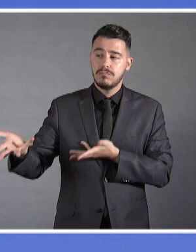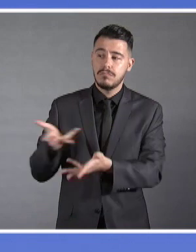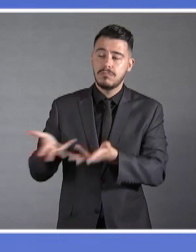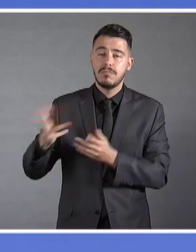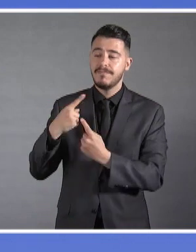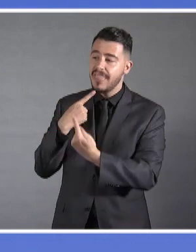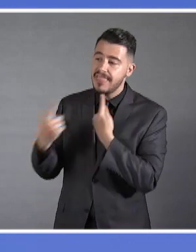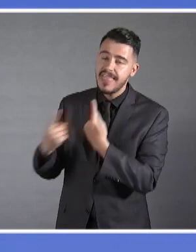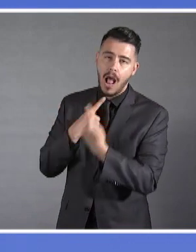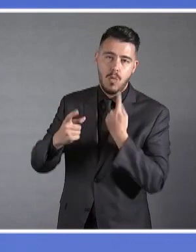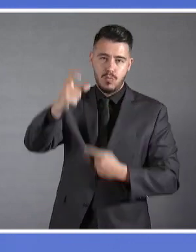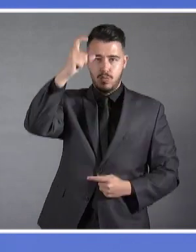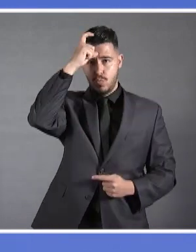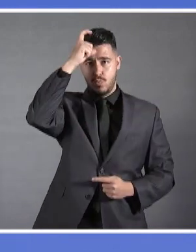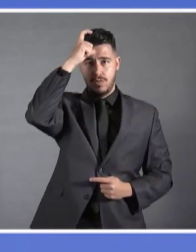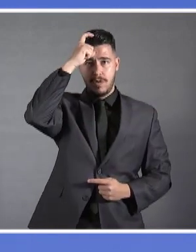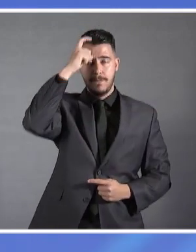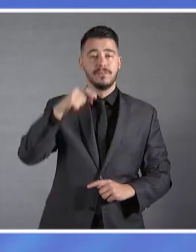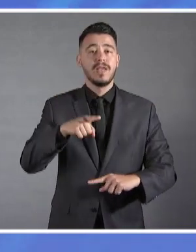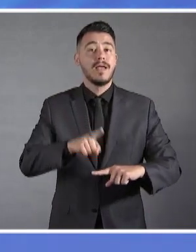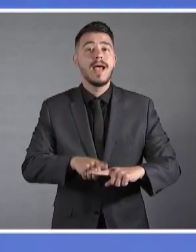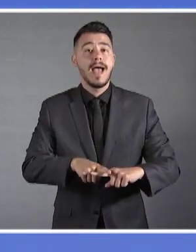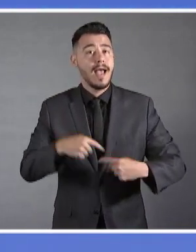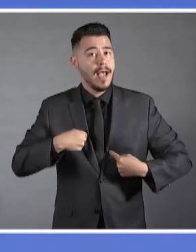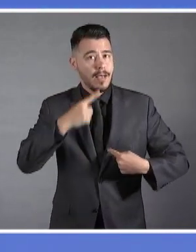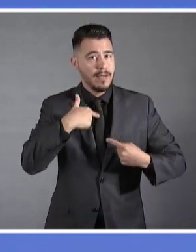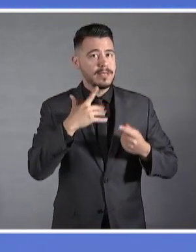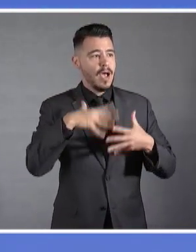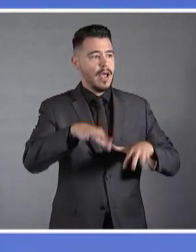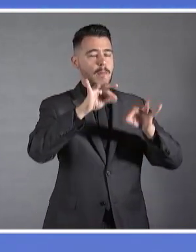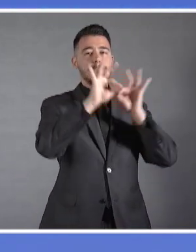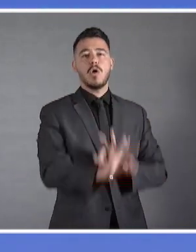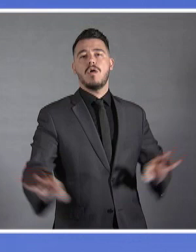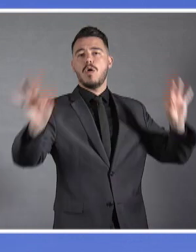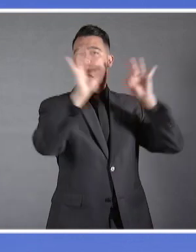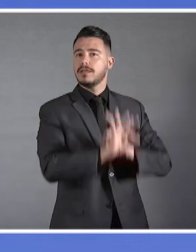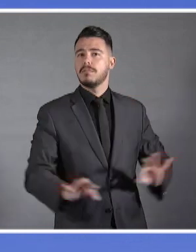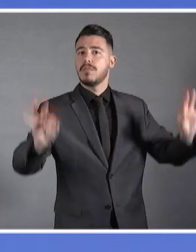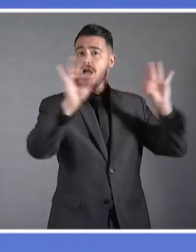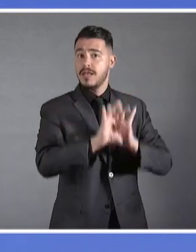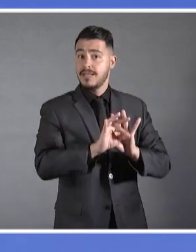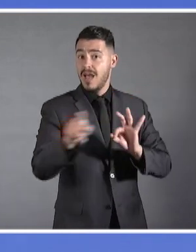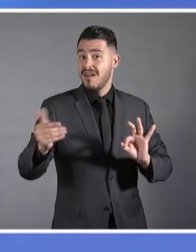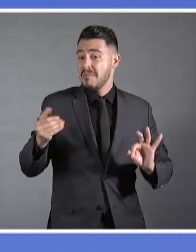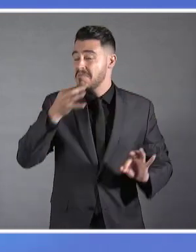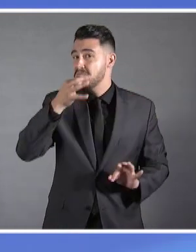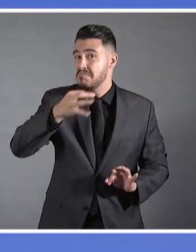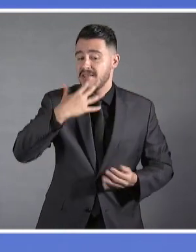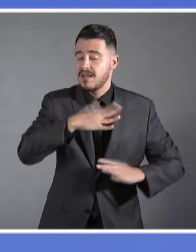μας. Ενώ παράλληλα η χώρα μας θωρακίζεται και διαθέτοντας, όπως είπα πριν, από τα πιο αξιόπιστα και